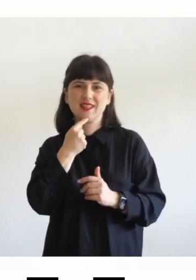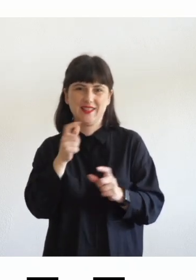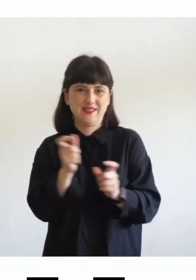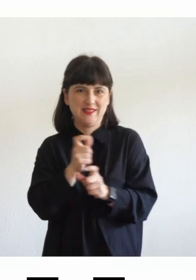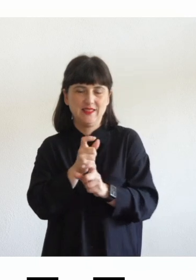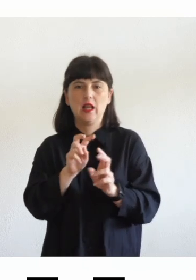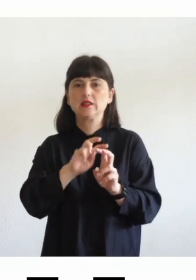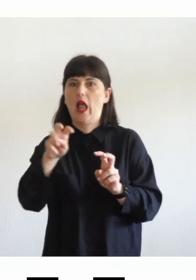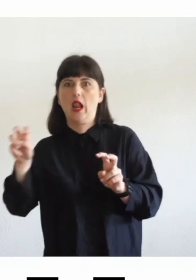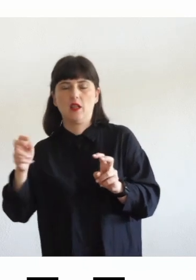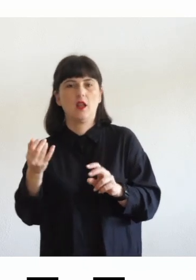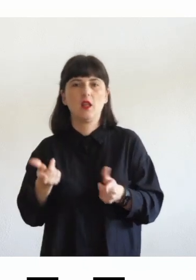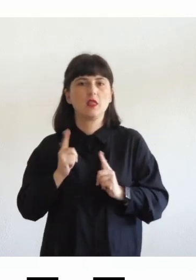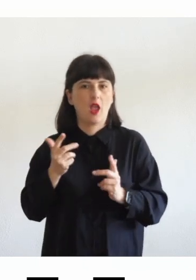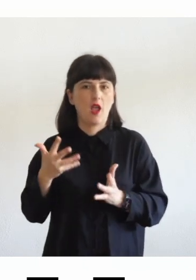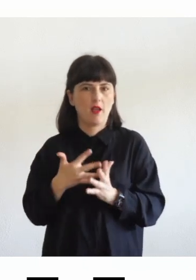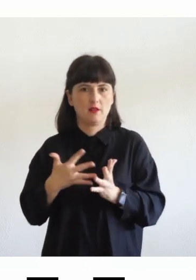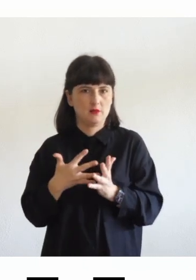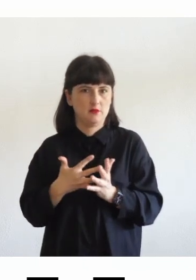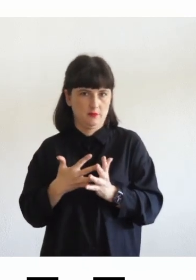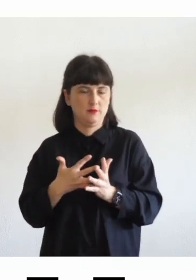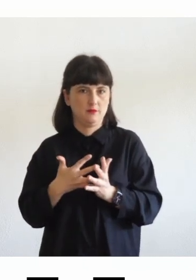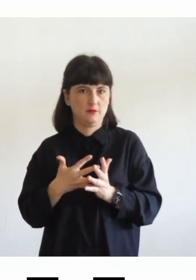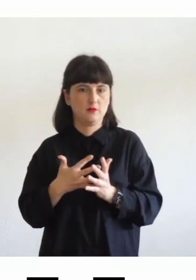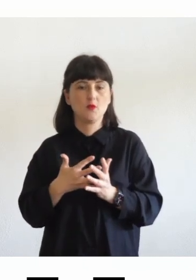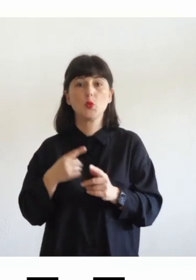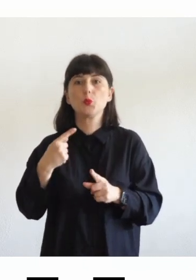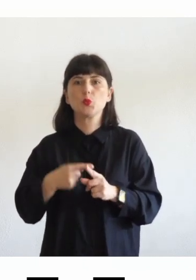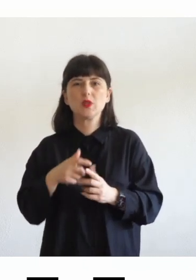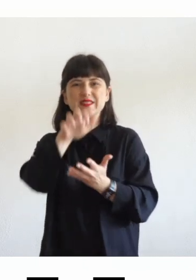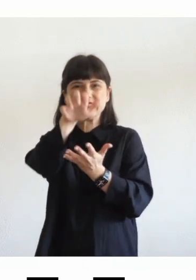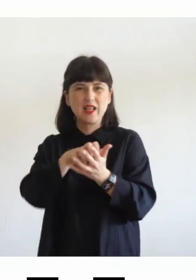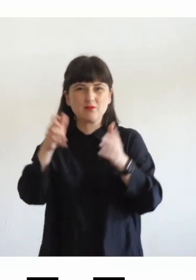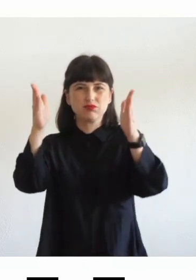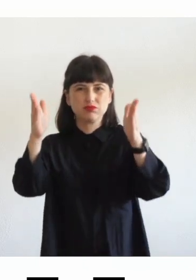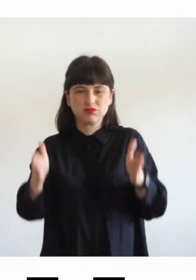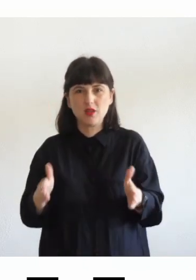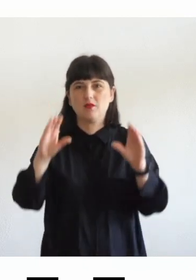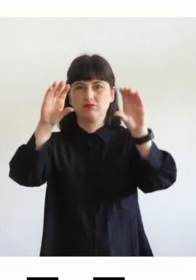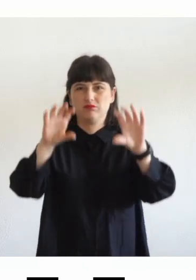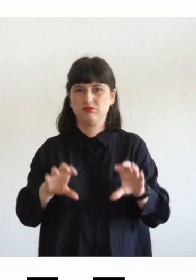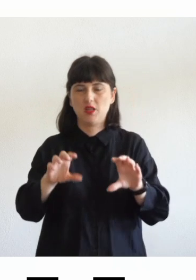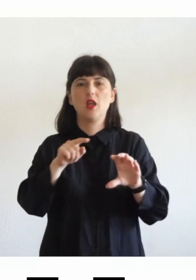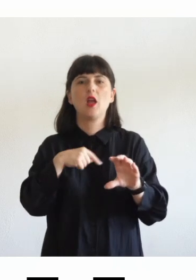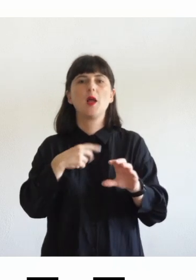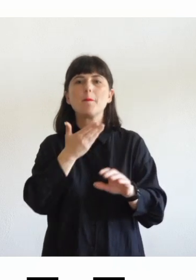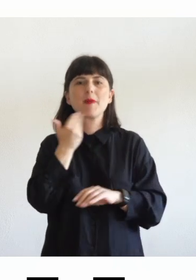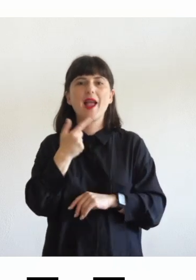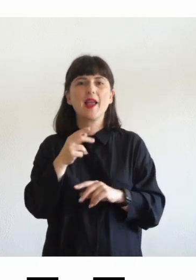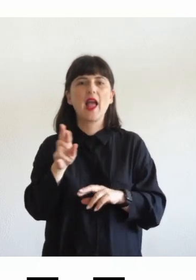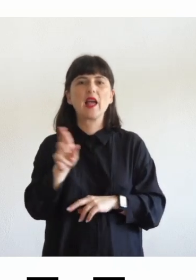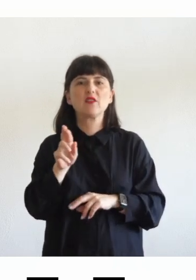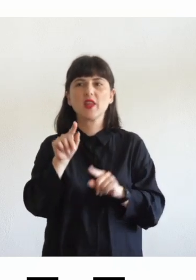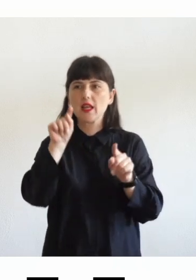dislessico oltretutto il muro di testo non aiuta ad avere riferimenti visivi e quindi